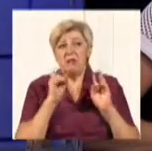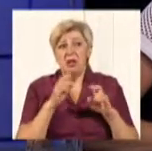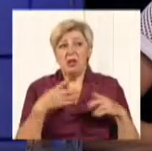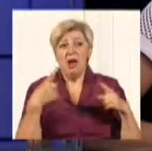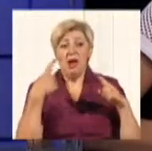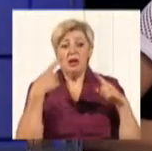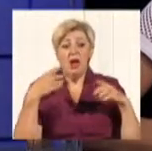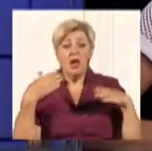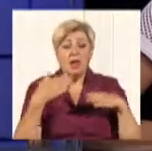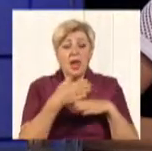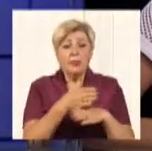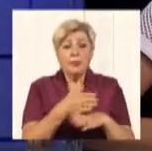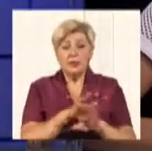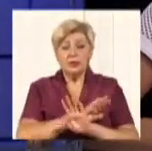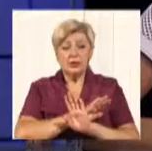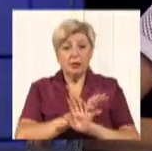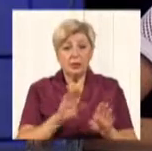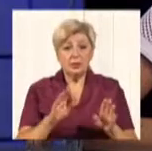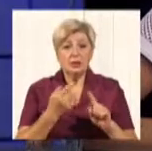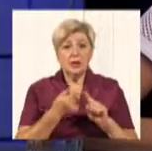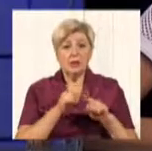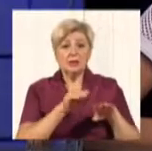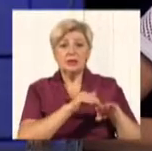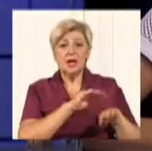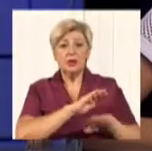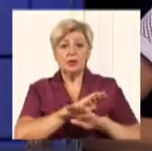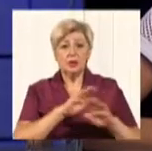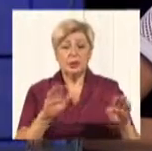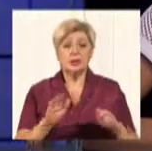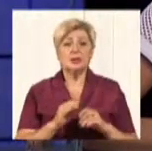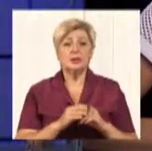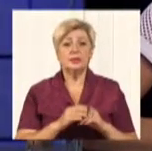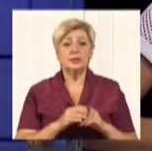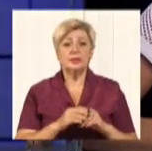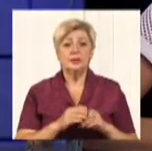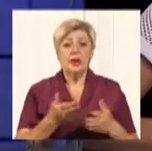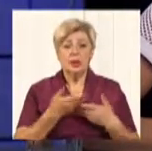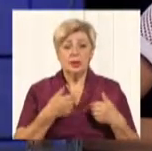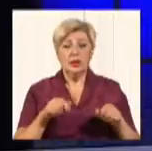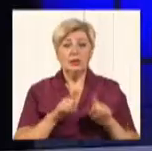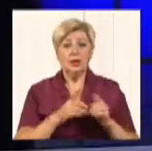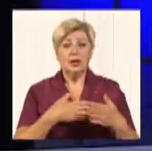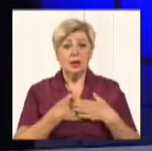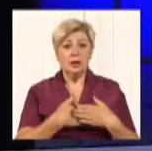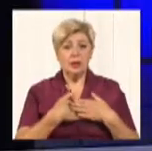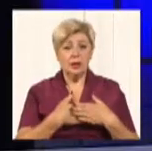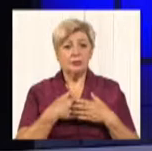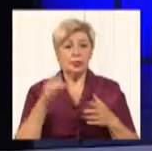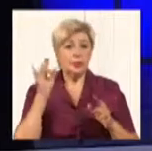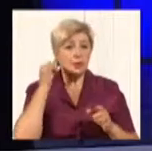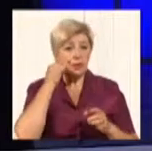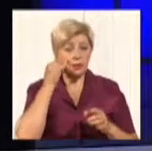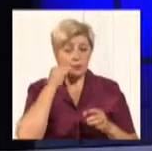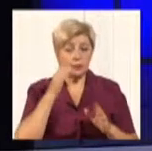пересікається, не перетинається, тому їх це не торкнеться. Ну, от нам так активно так телефонують сьогодні і пропоную,